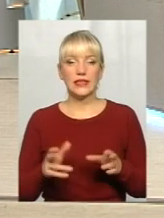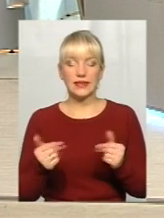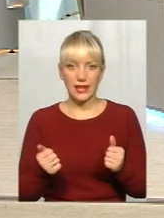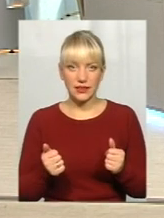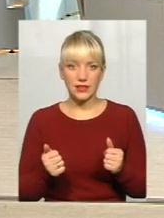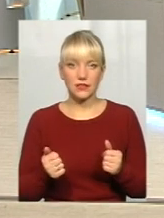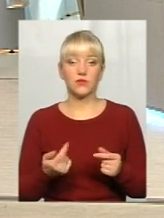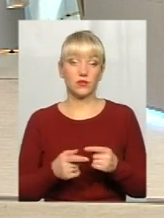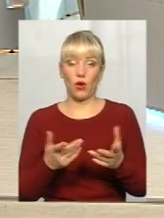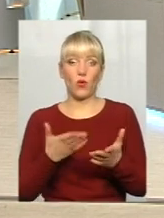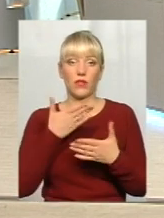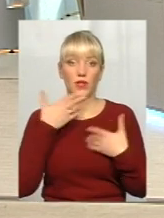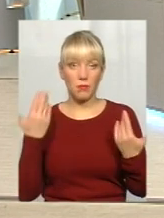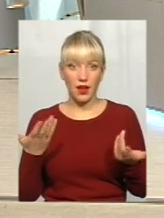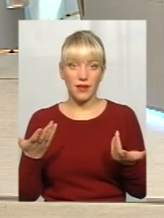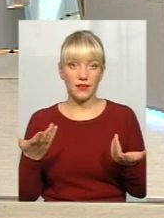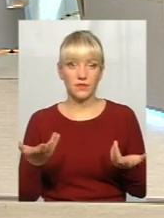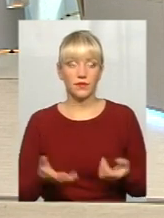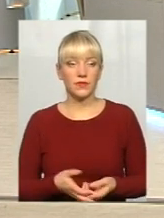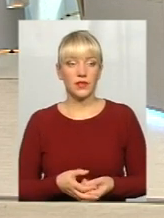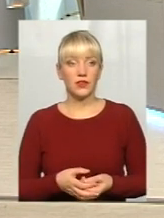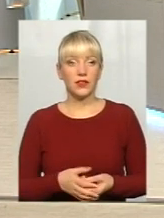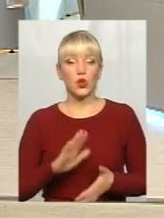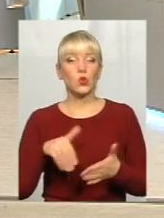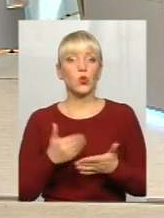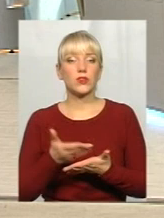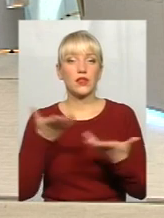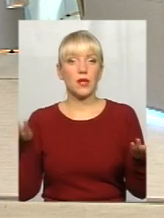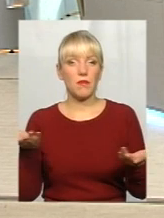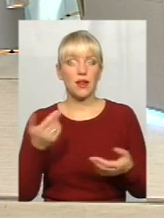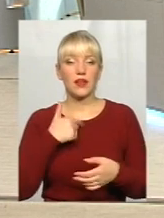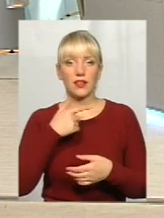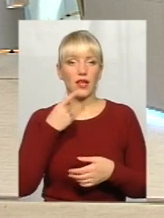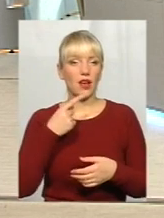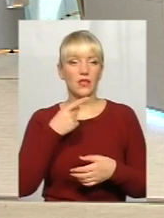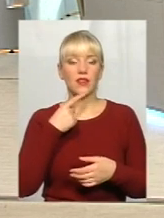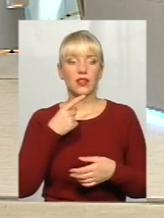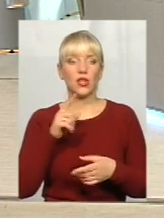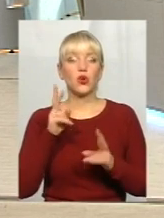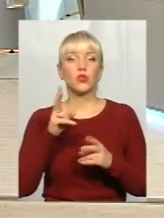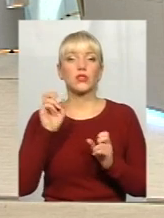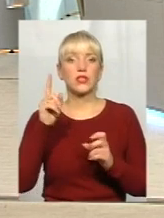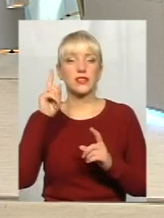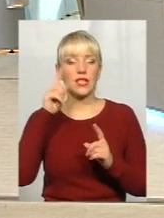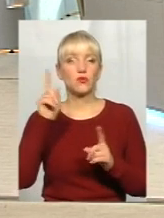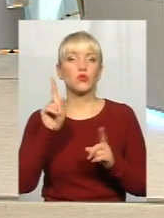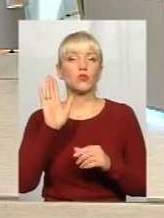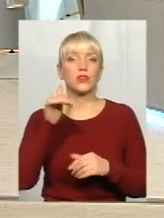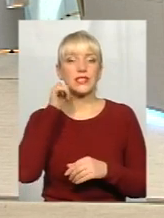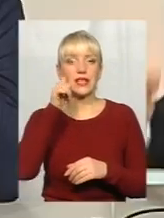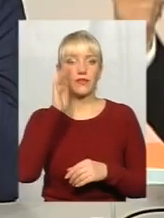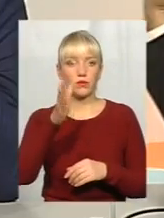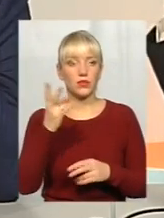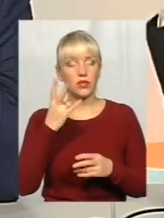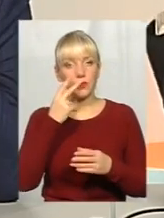якого його досі немає. Так, от, ну, я б на сьогодні не сказав, що є така потреба, але хто його знає, що буде завтра, так? Значить, все-таки потрібно